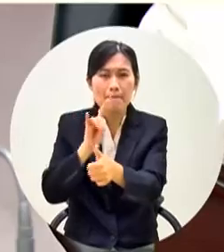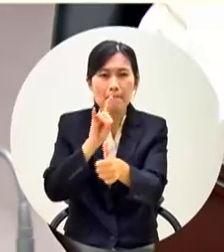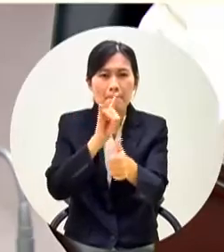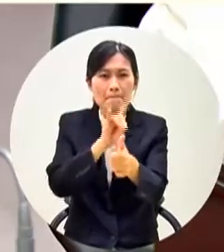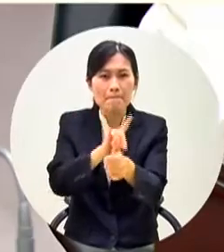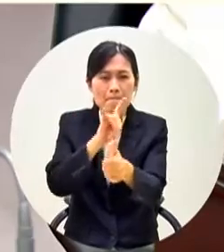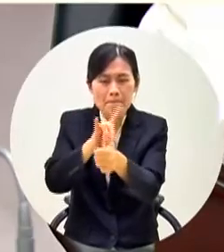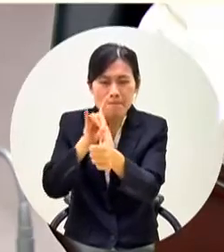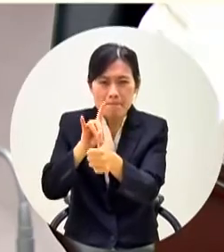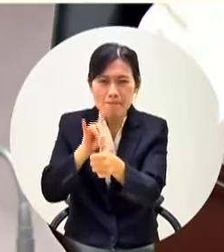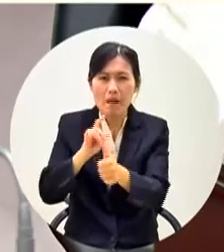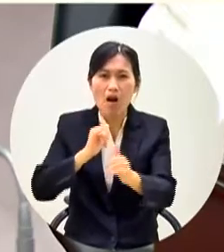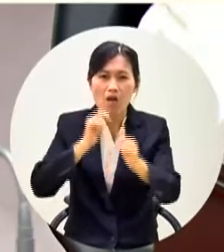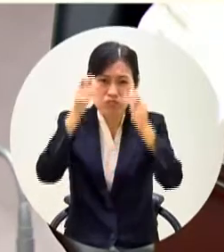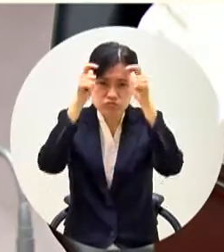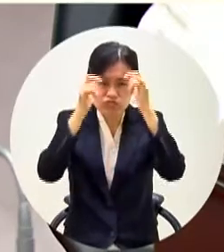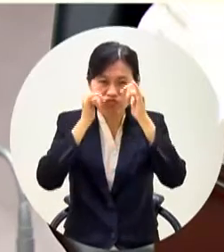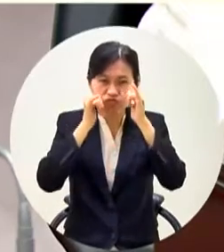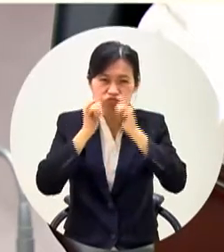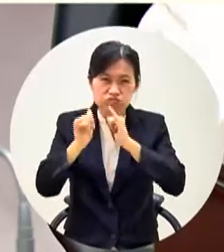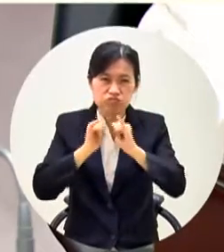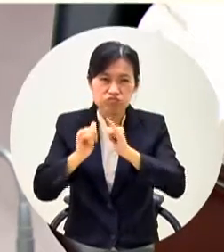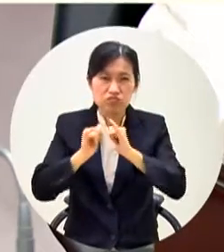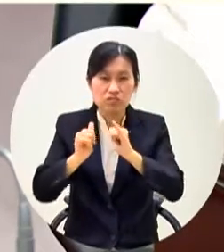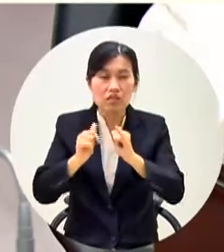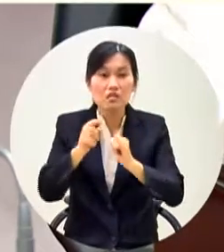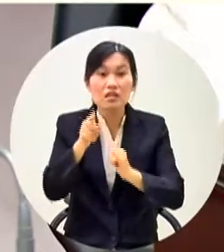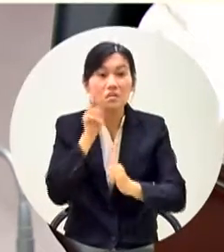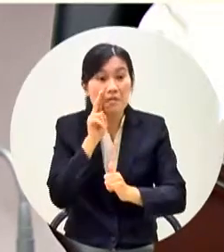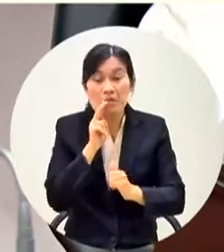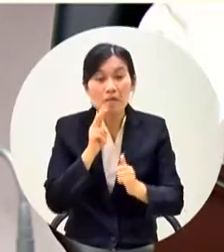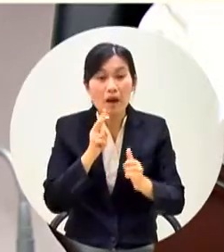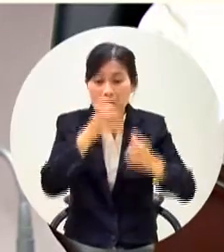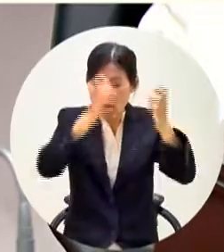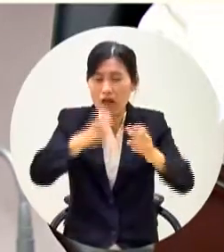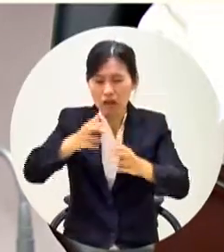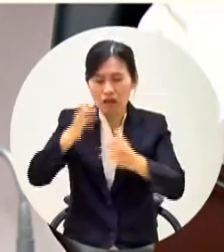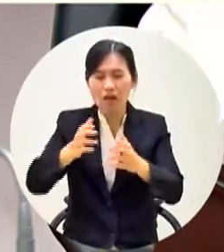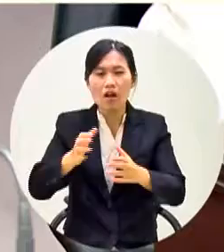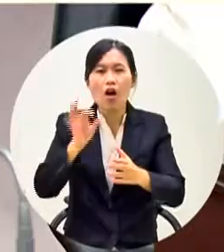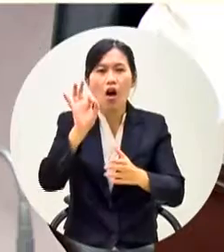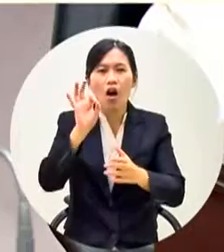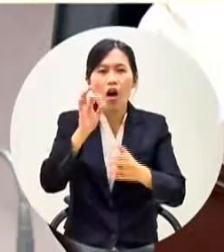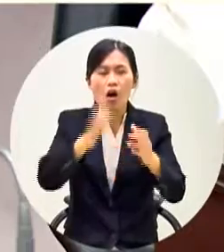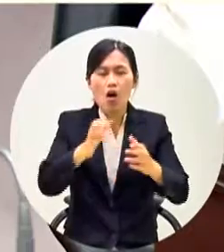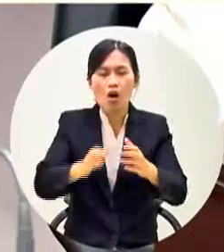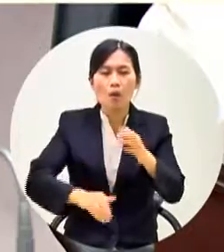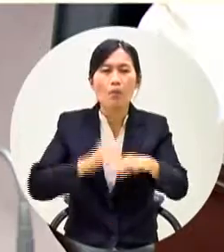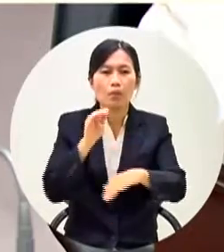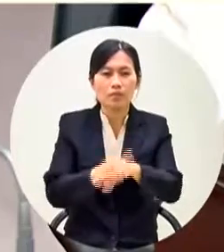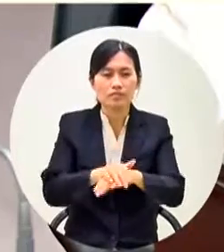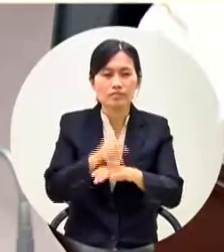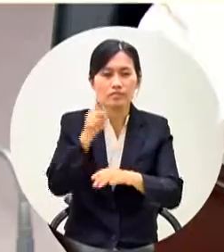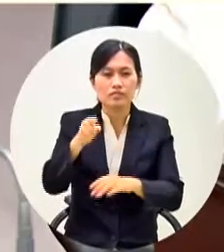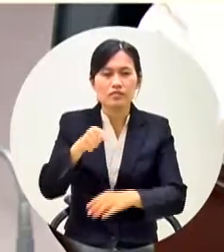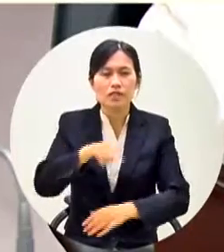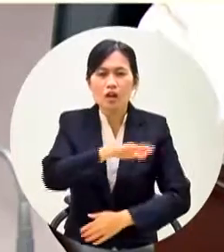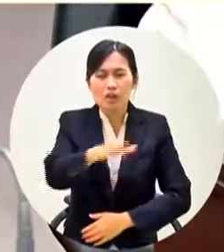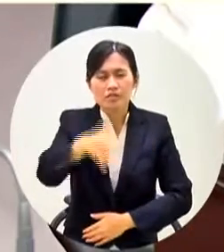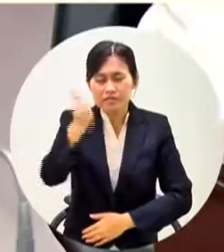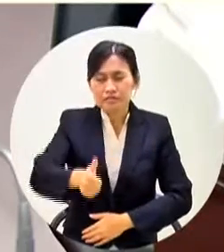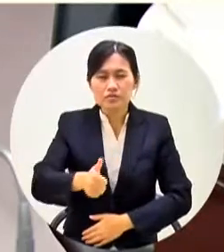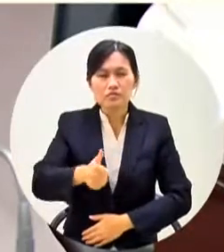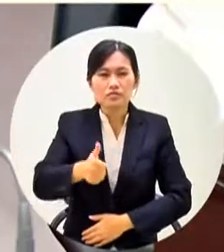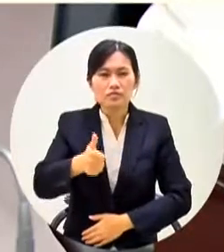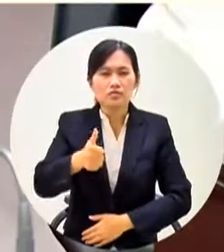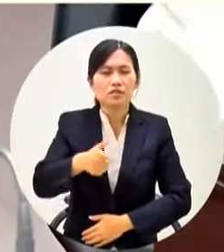一個概念而已以為裝了就好只要有爭我告訴你市長你孫總統的經驗落實了我